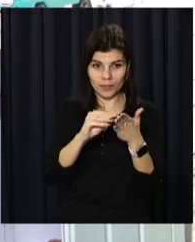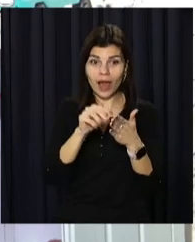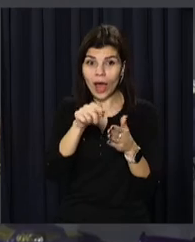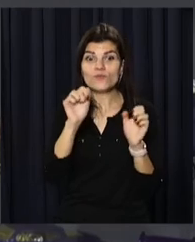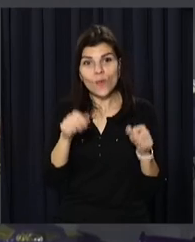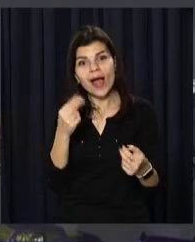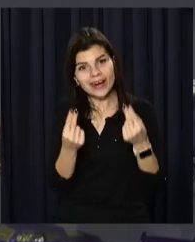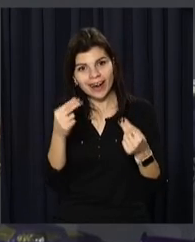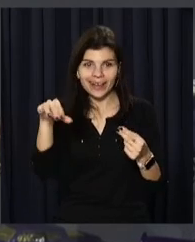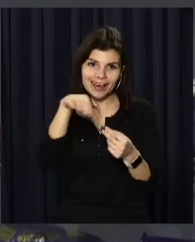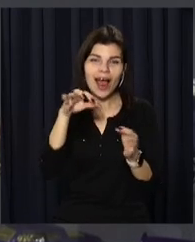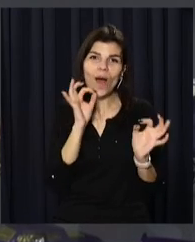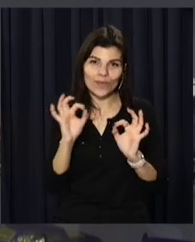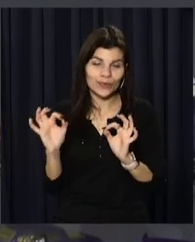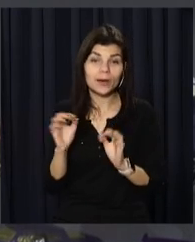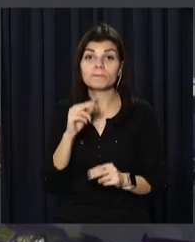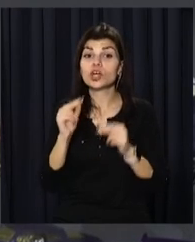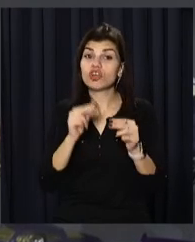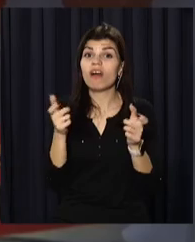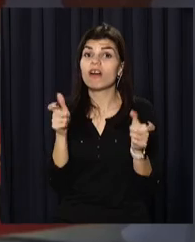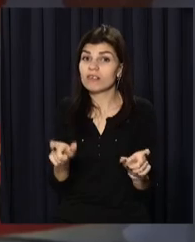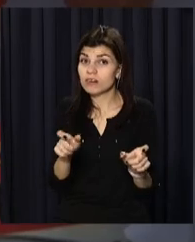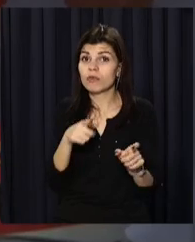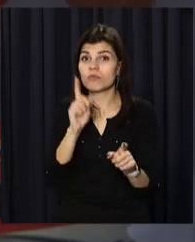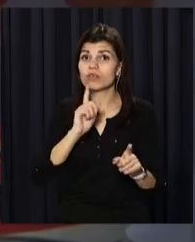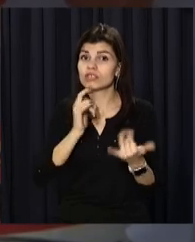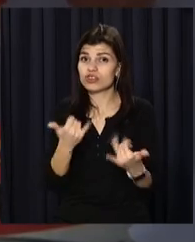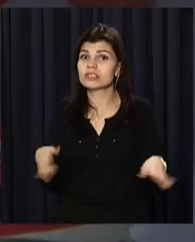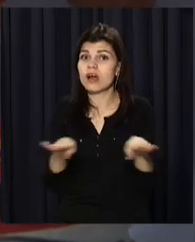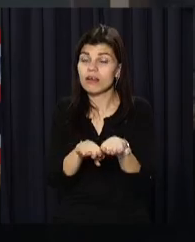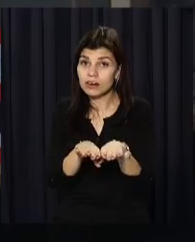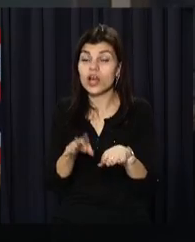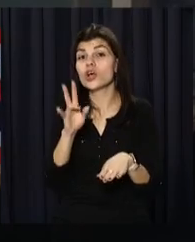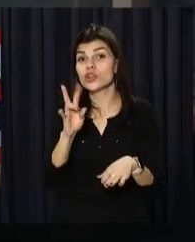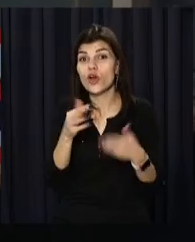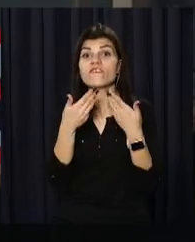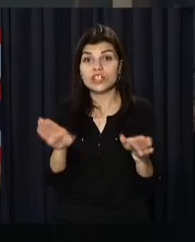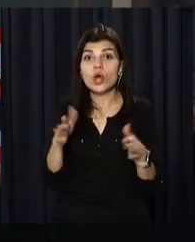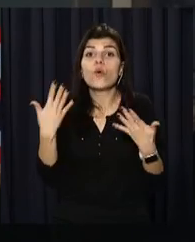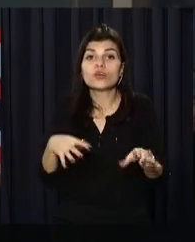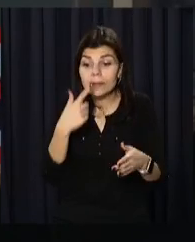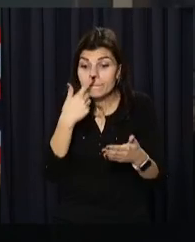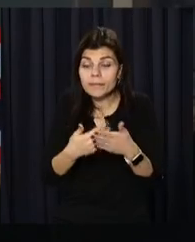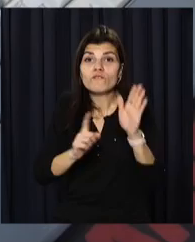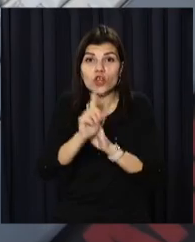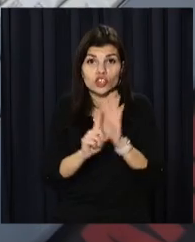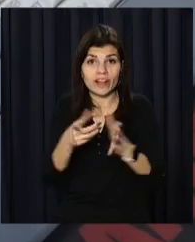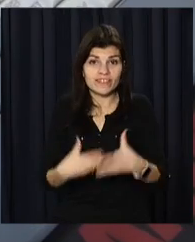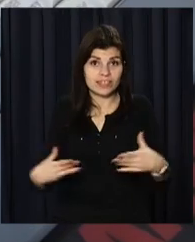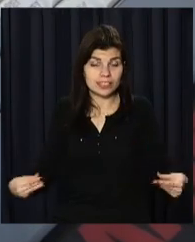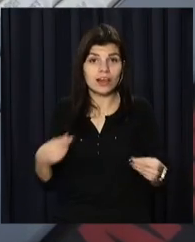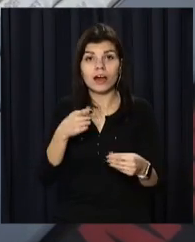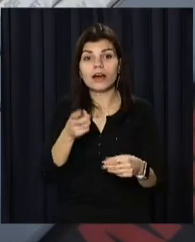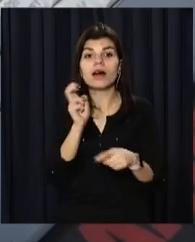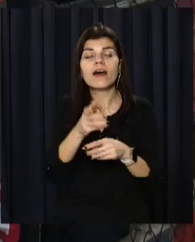можна грати. Наразі музей дитинства через карантинні обмеження закритий для відвідувачів, але відчиниться вже на початку весни. Відвідати